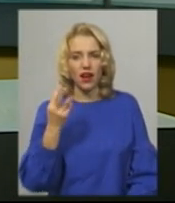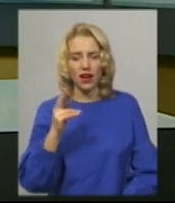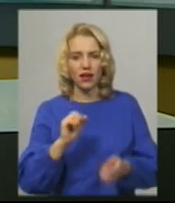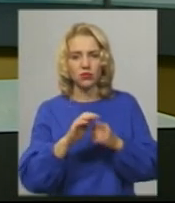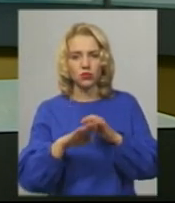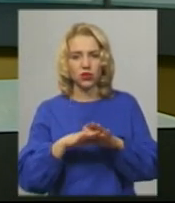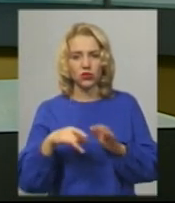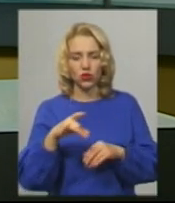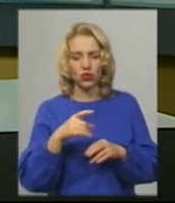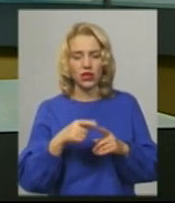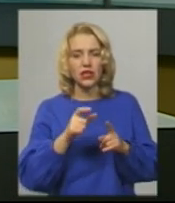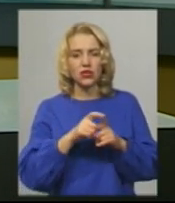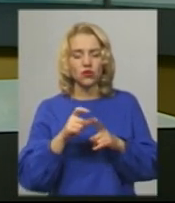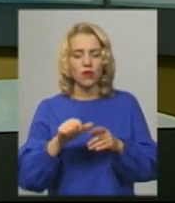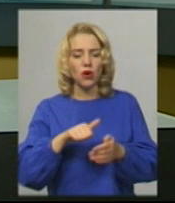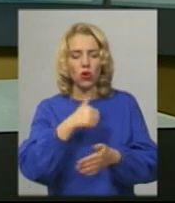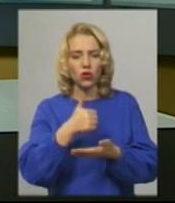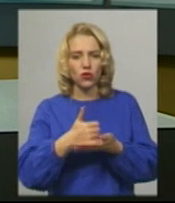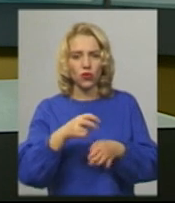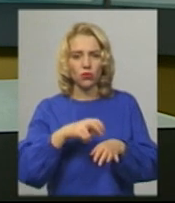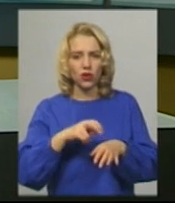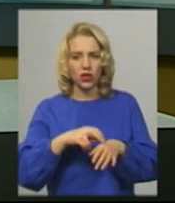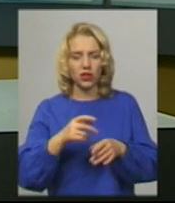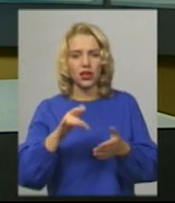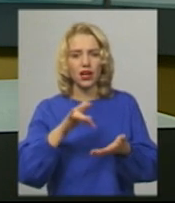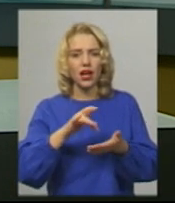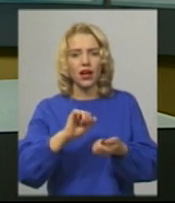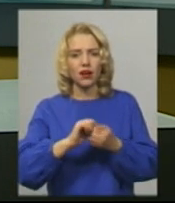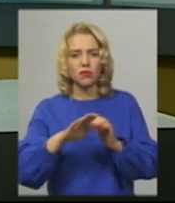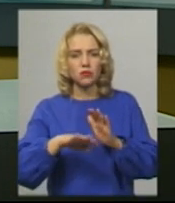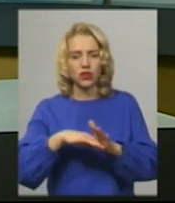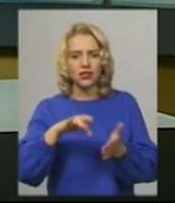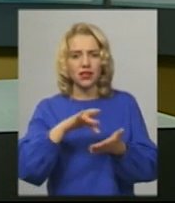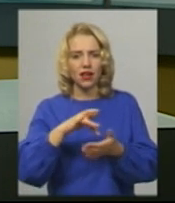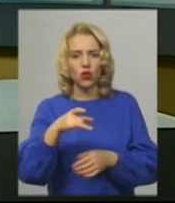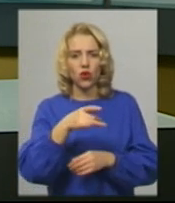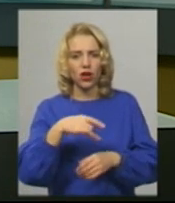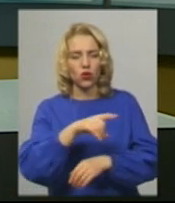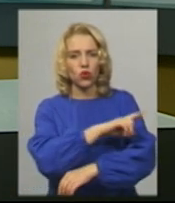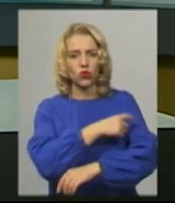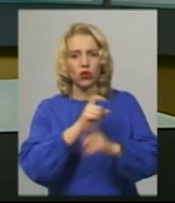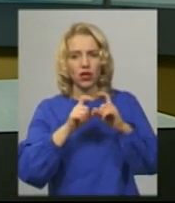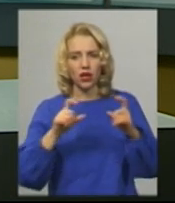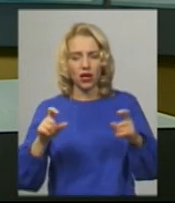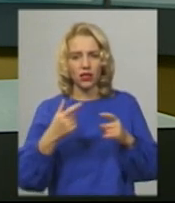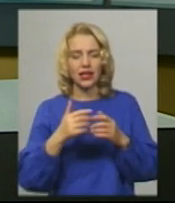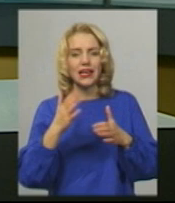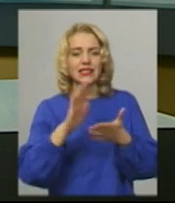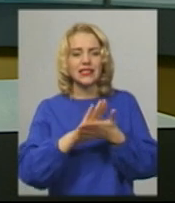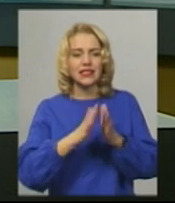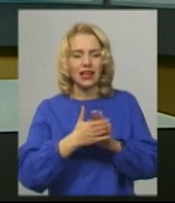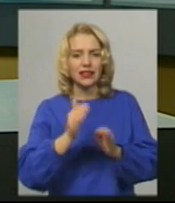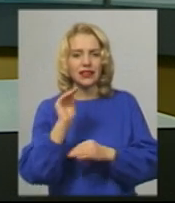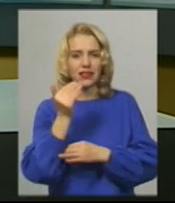словами головного лікаря з медичної частини Кам'янець-Подільської центральної районної лікарні Ірини Костинської, стан дитини середньої